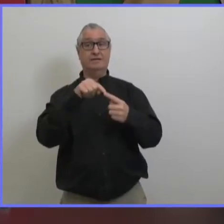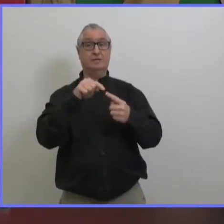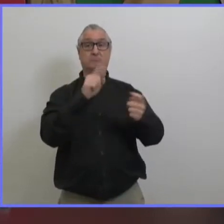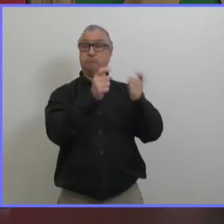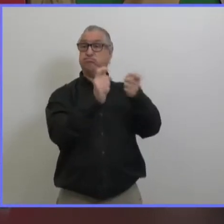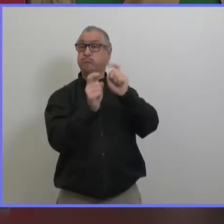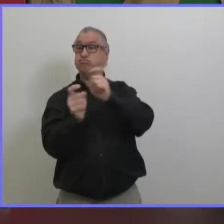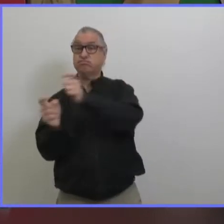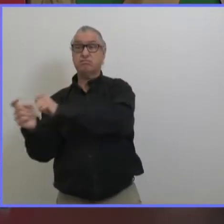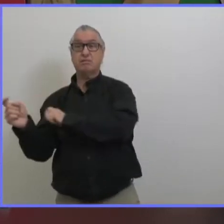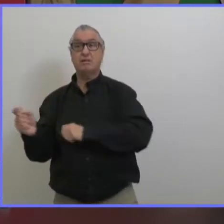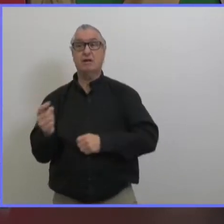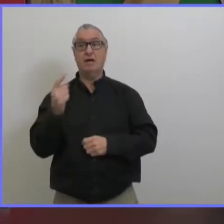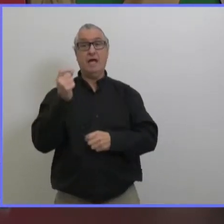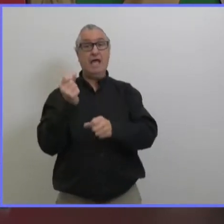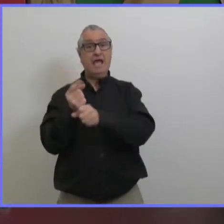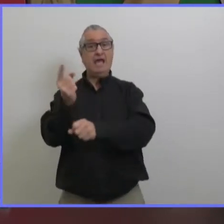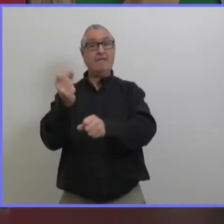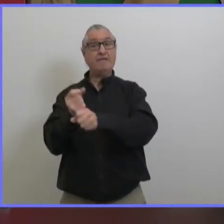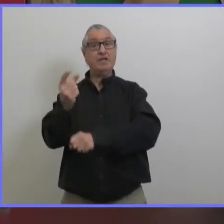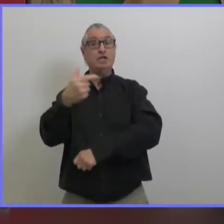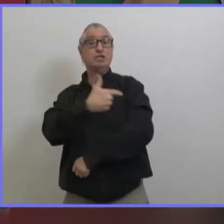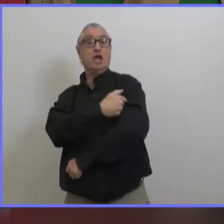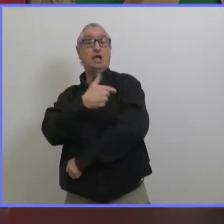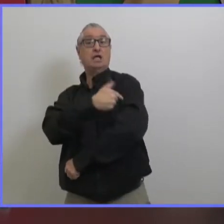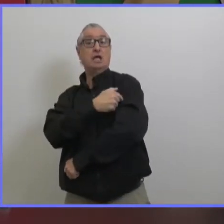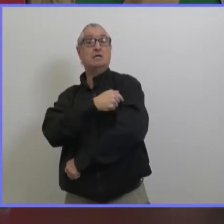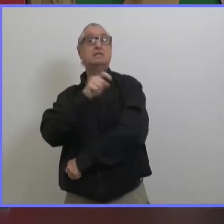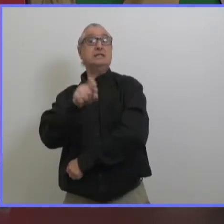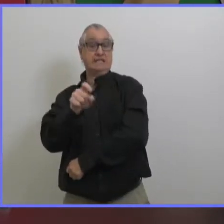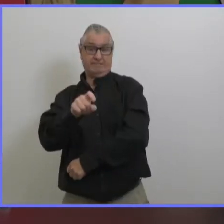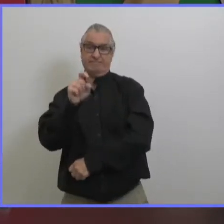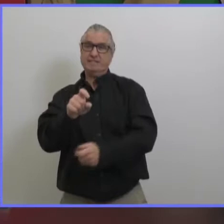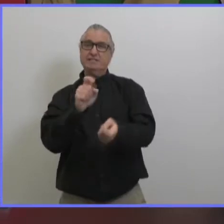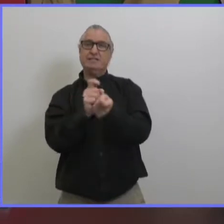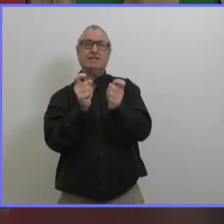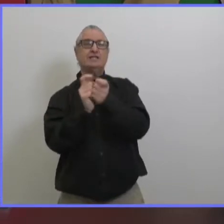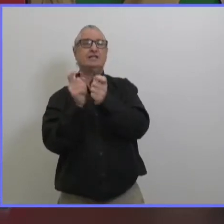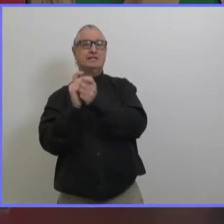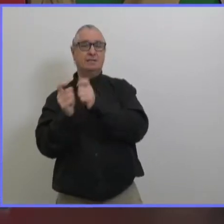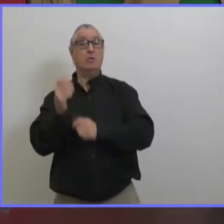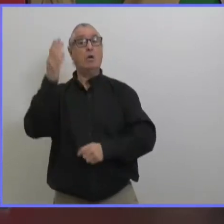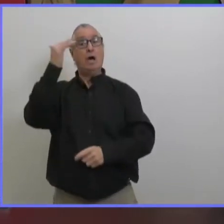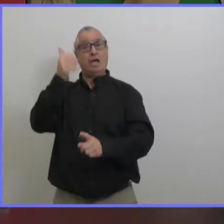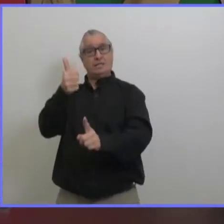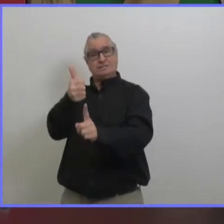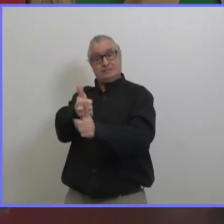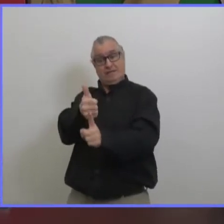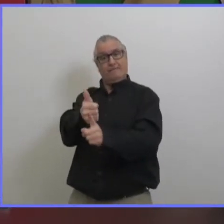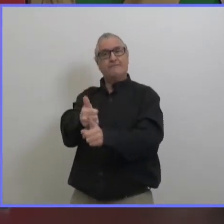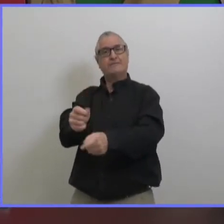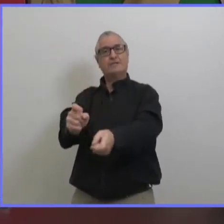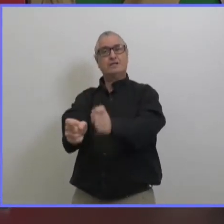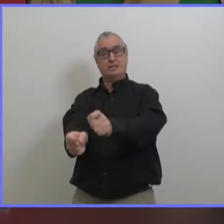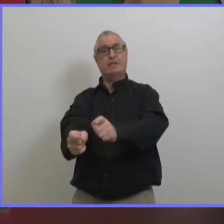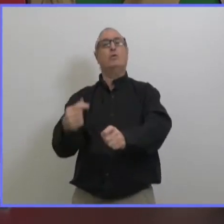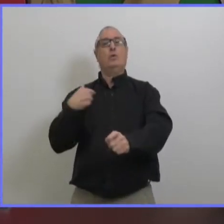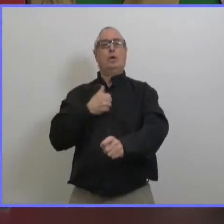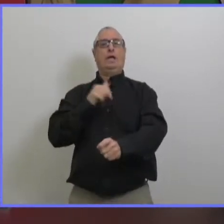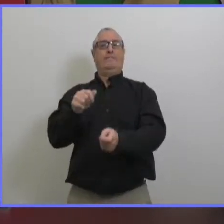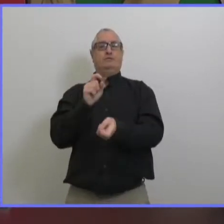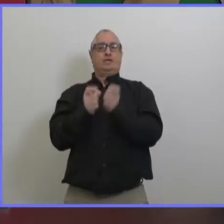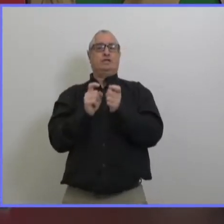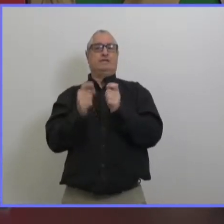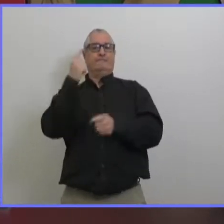pour ça que chaque année on change le vaccin contre la grippe parce qu'ils changent tout le temps alors oui effectivement on s'attend ça et c'est pour ça qu'en fait dès le début de la